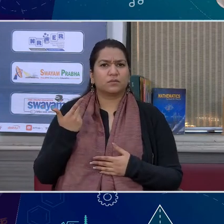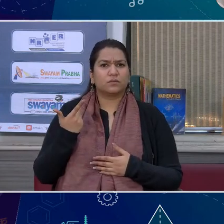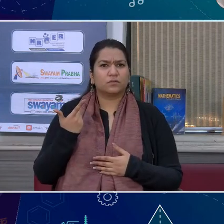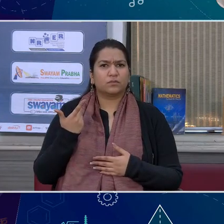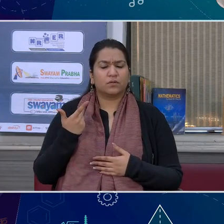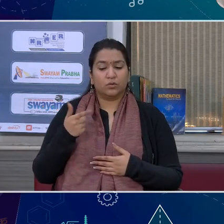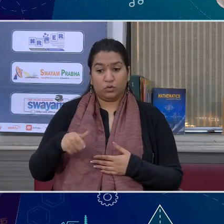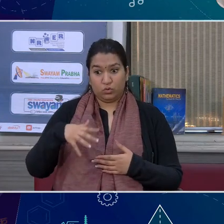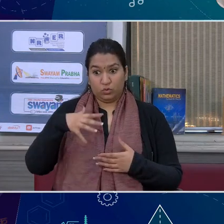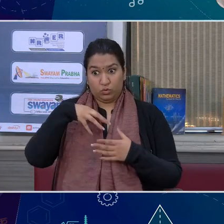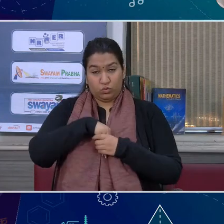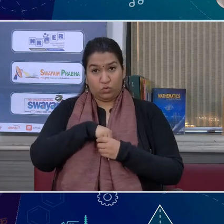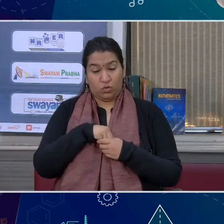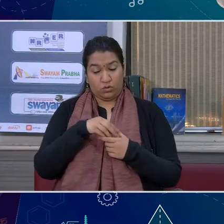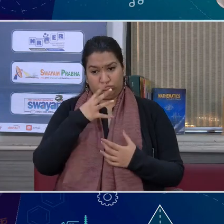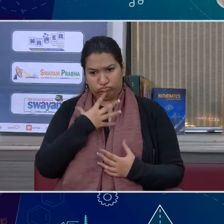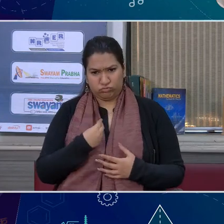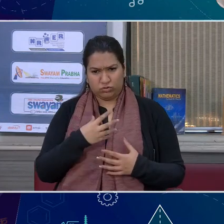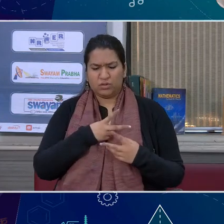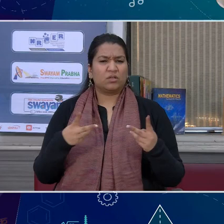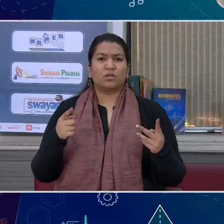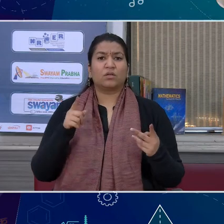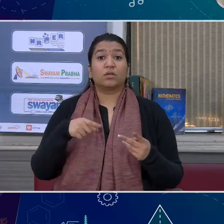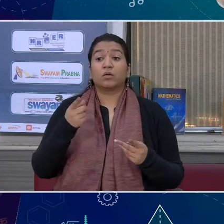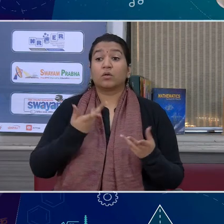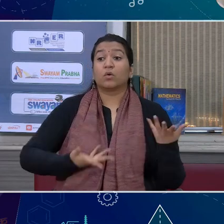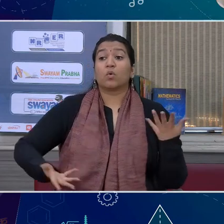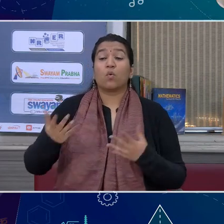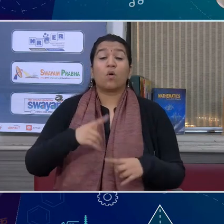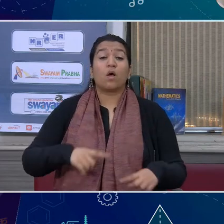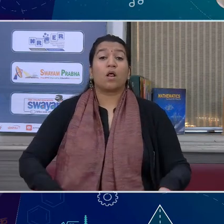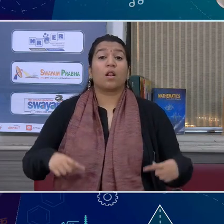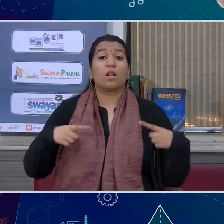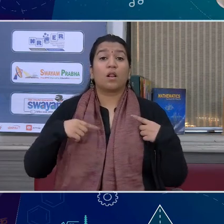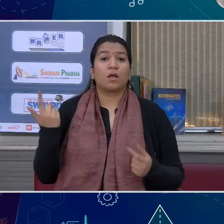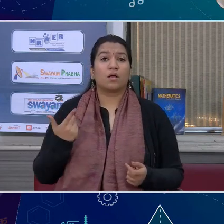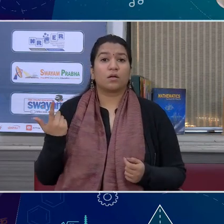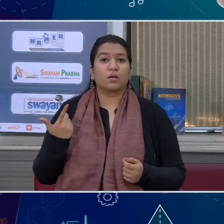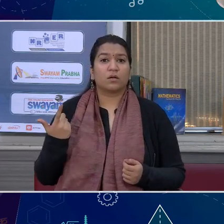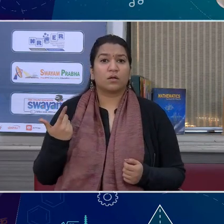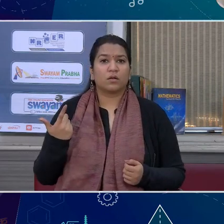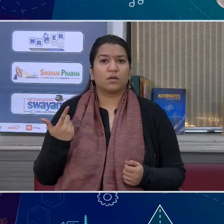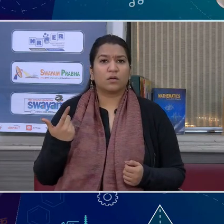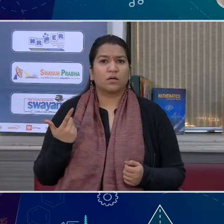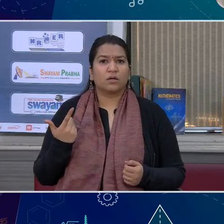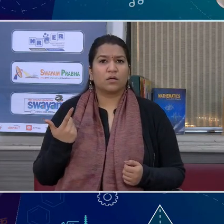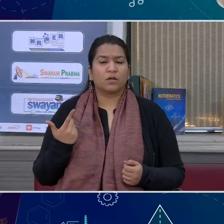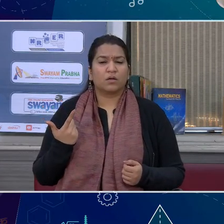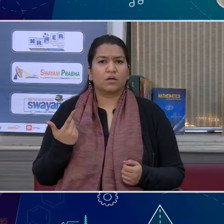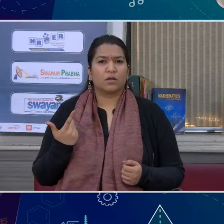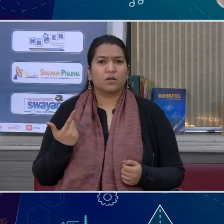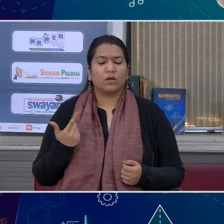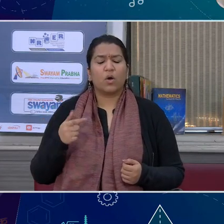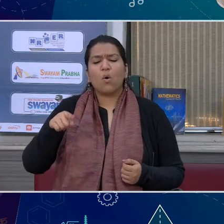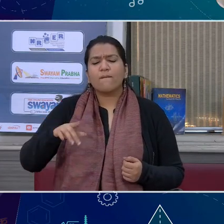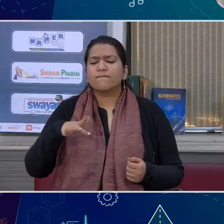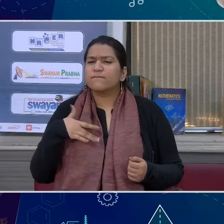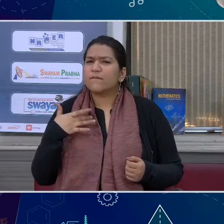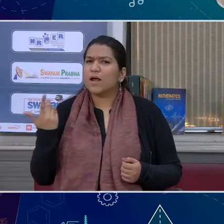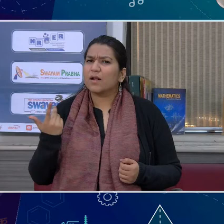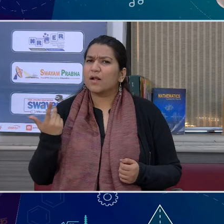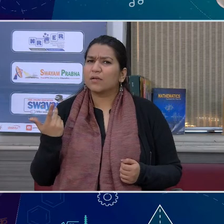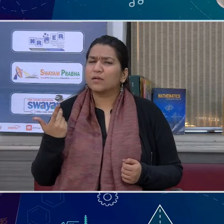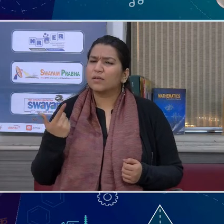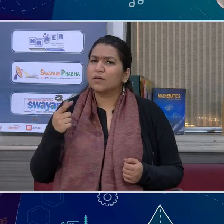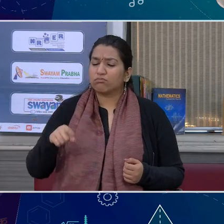अगनी और किवल दुख की बात नहीं है मैं यौवन का उनमाद लिए फिरता हूं उनमादों में अवसाद लिए फिरता हूं और